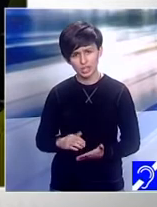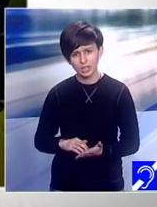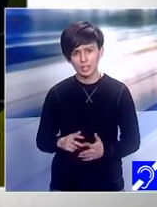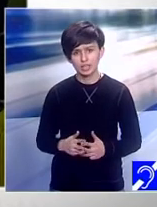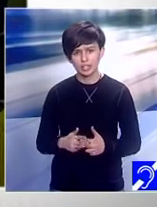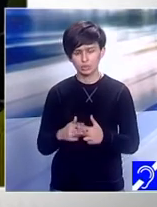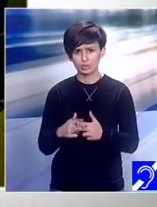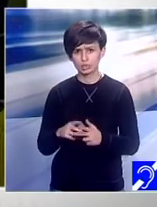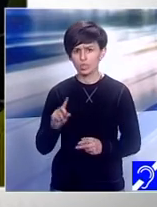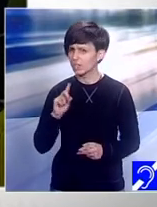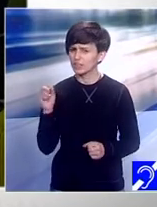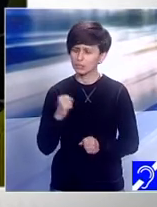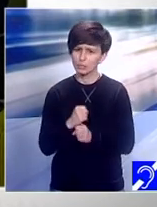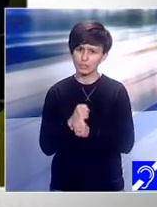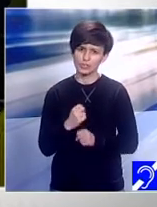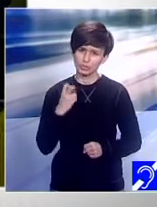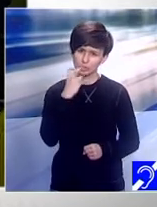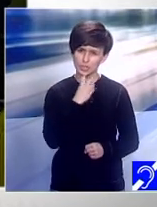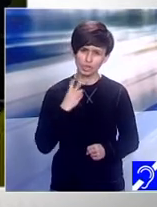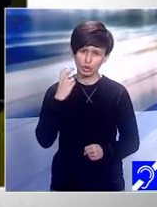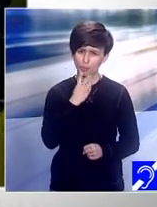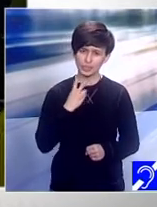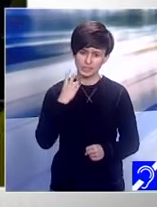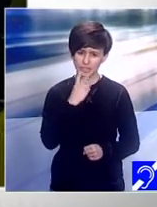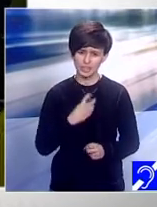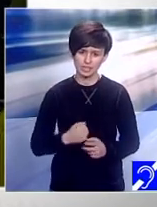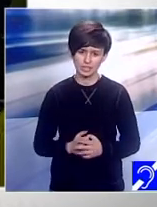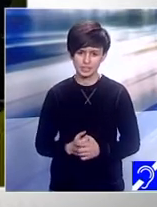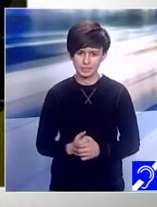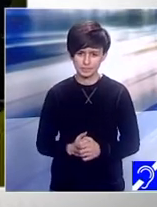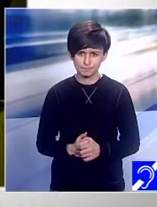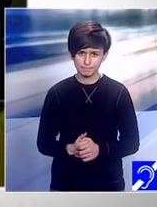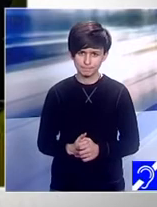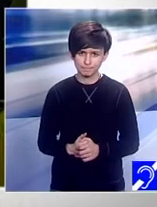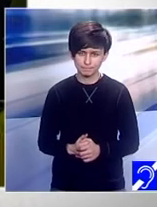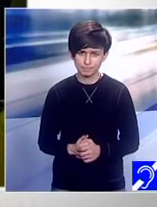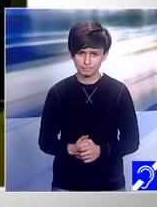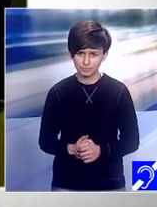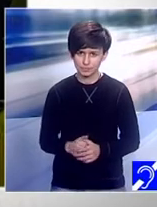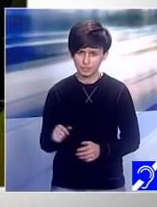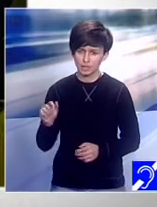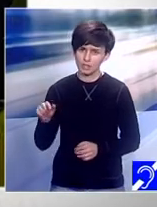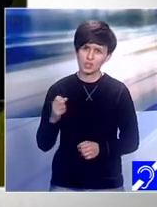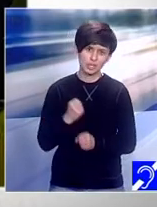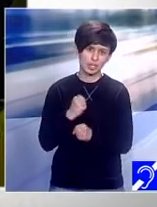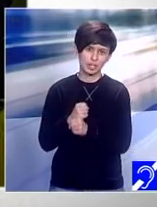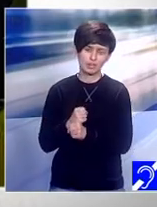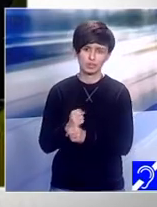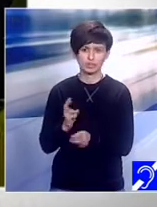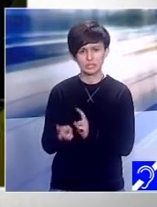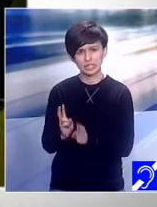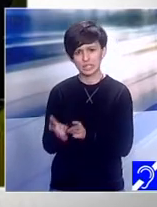logopedie sau alte făcea ceva tratament nu se găseau medicamente